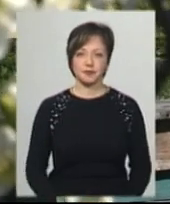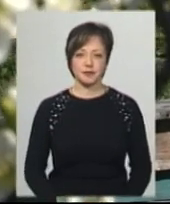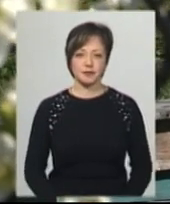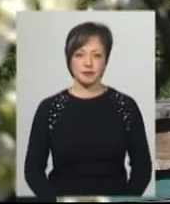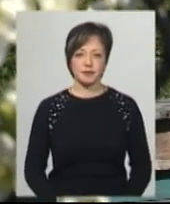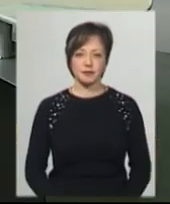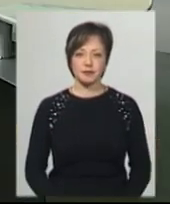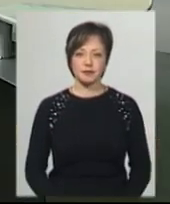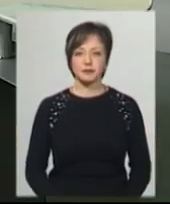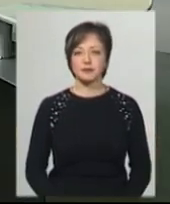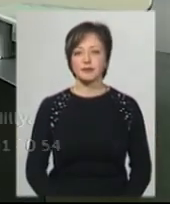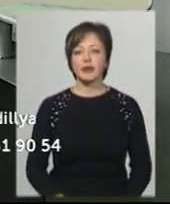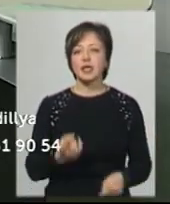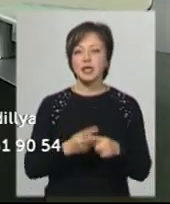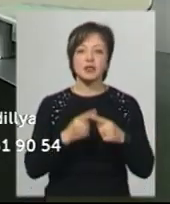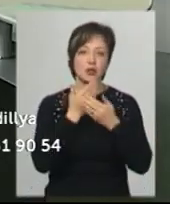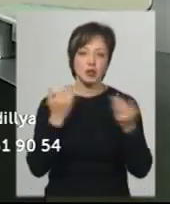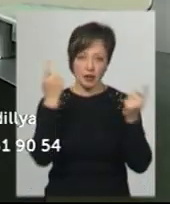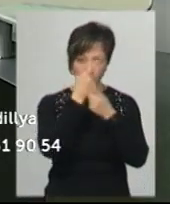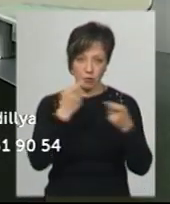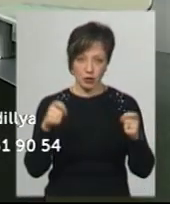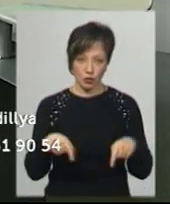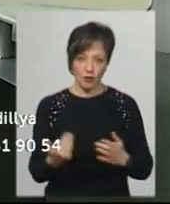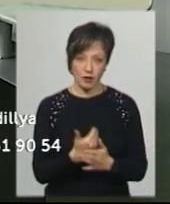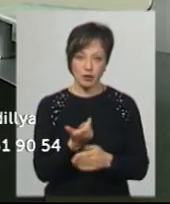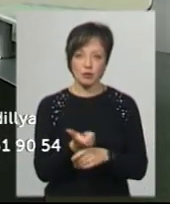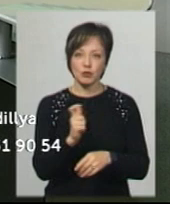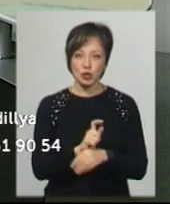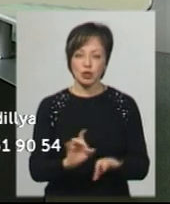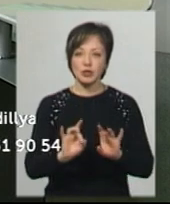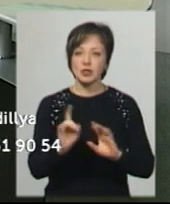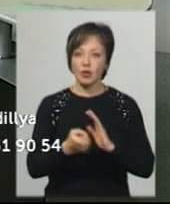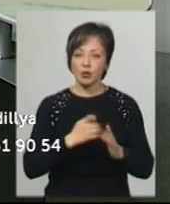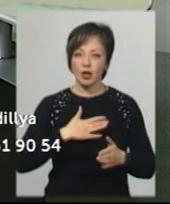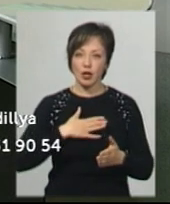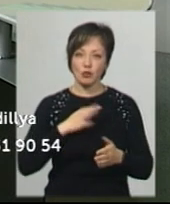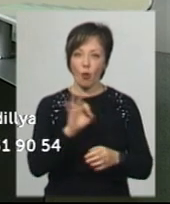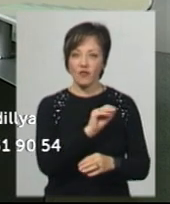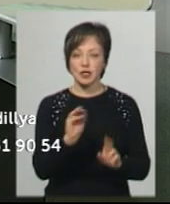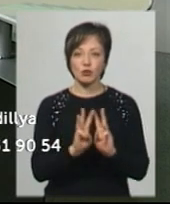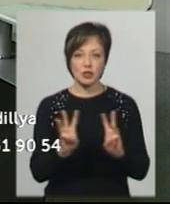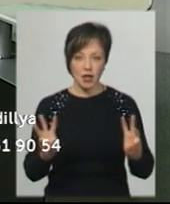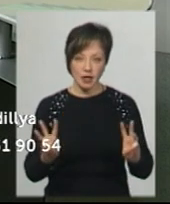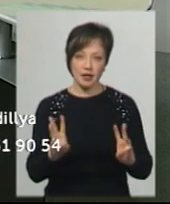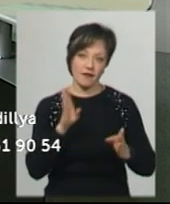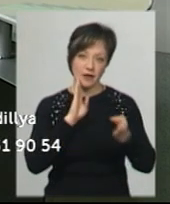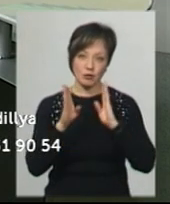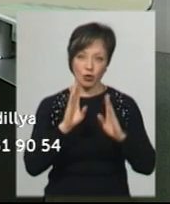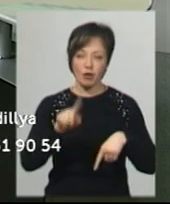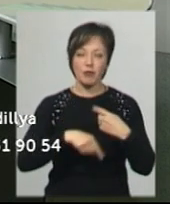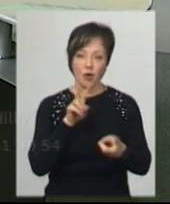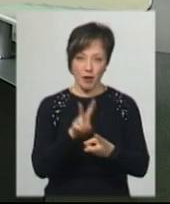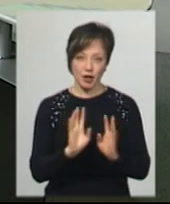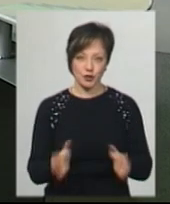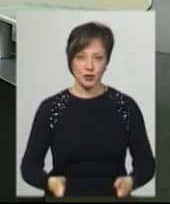Хмельниччина. Це остання інформація цього випуску. Більше новин знаходьте на нашому офіційному сайті та на сторінці у Фейсбук.